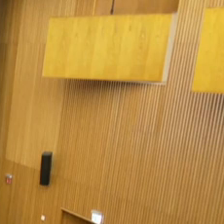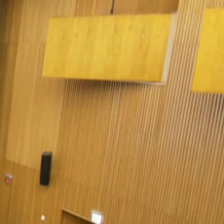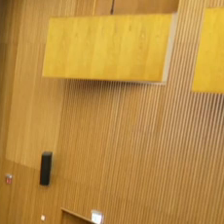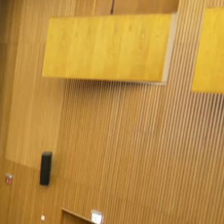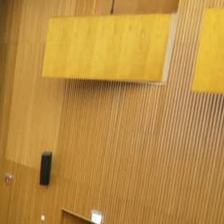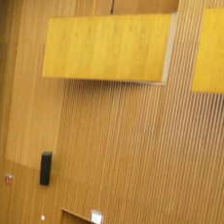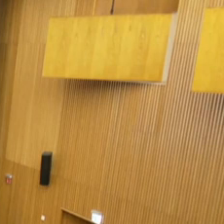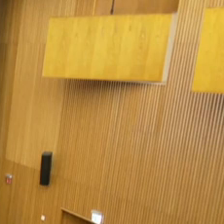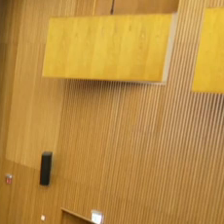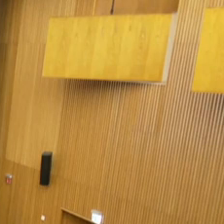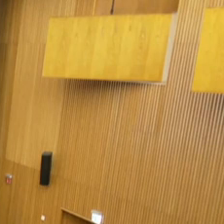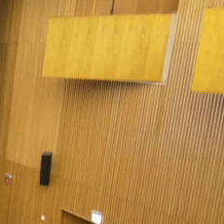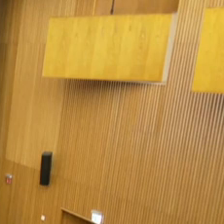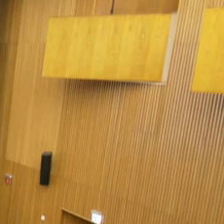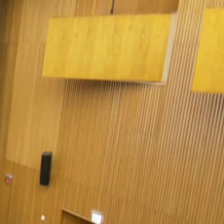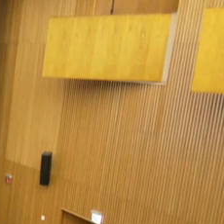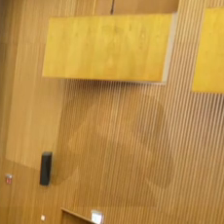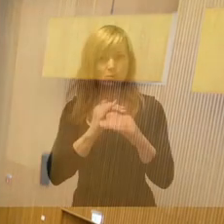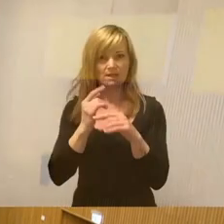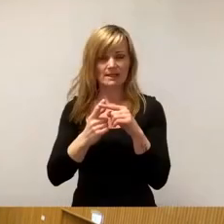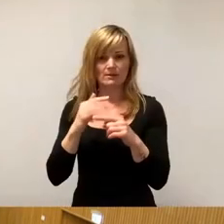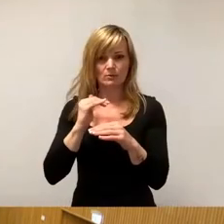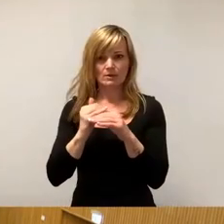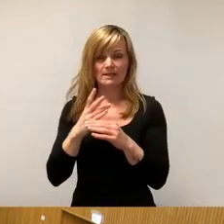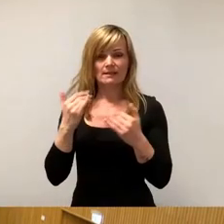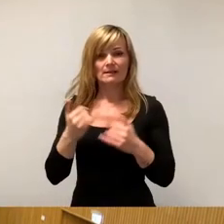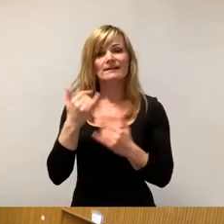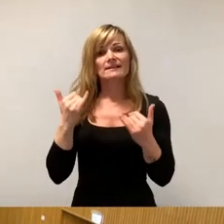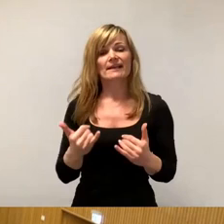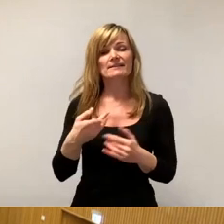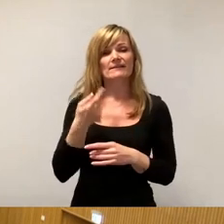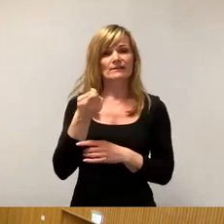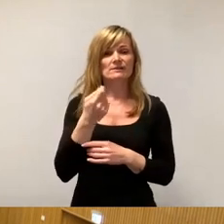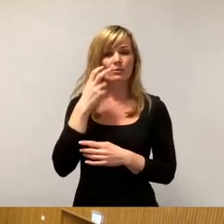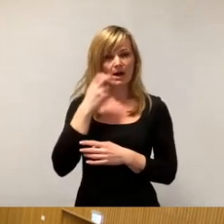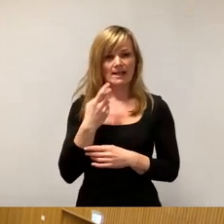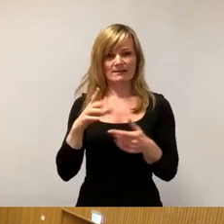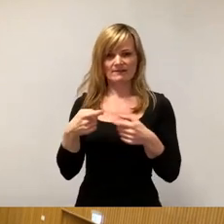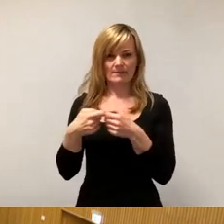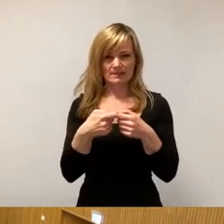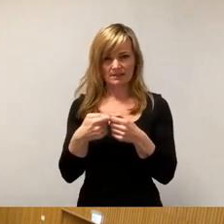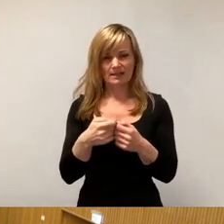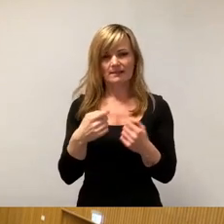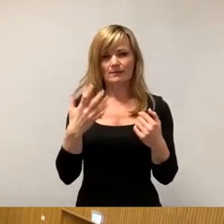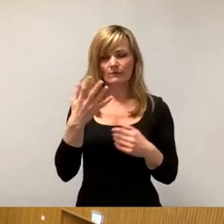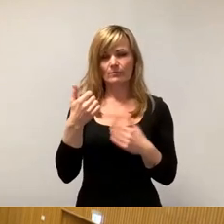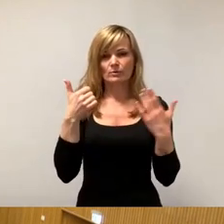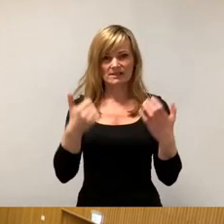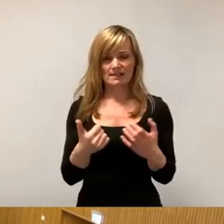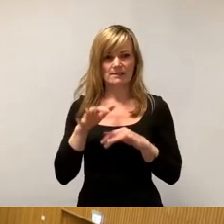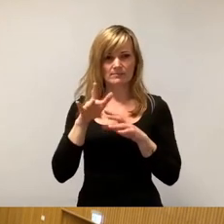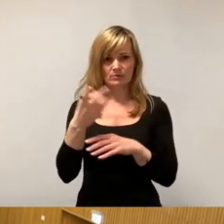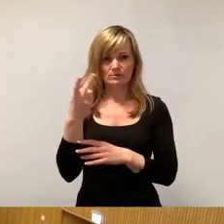sehr geehrter Oberbürgermeister, liebe Kolleginnen und Kollegen, jetzt geht es um die Finanzierung der Altverbindlichkeiten. Es sind letzten Endes 65 Millionen Euro Schulden